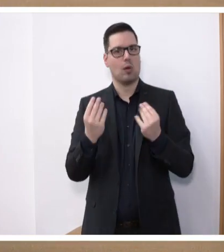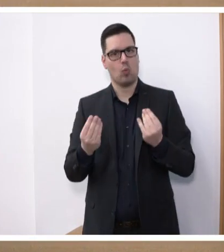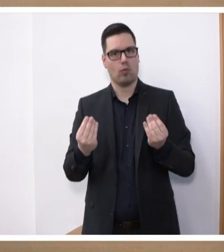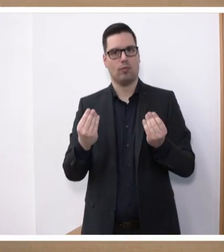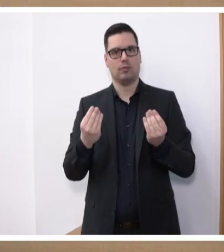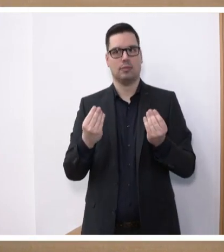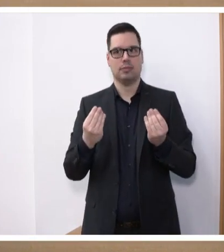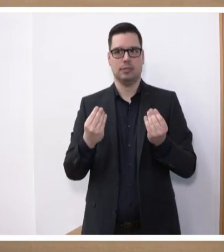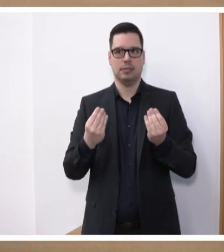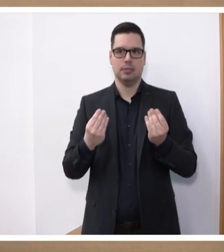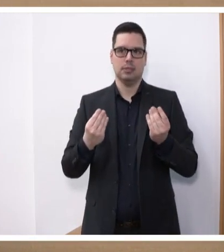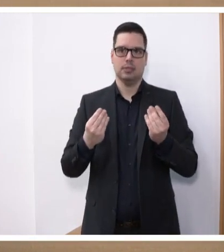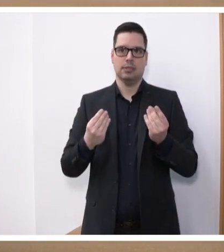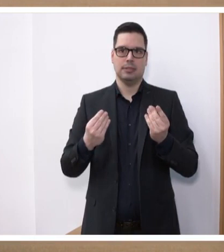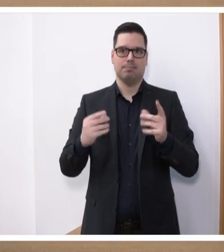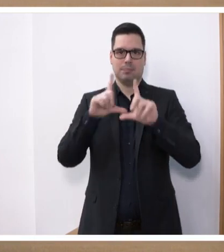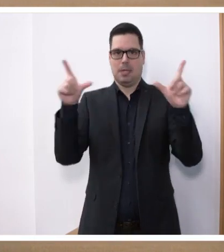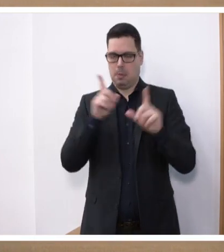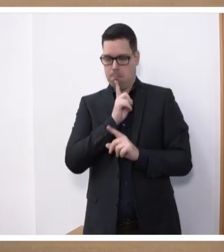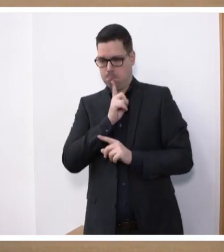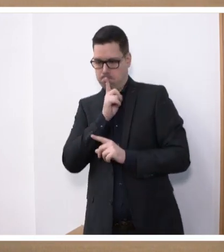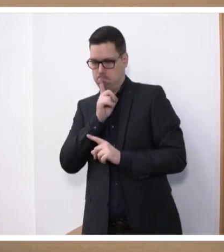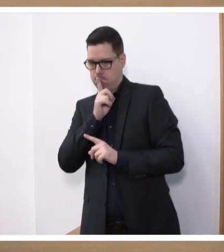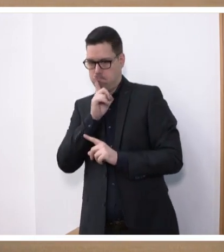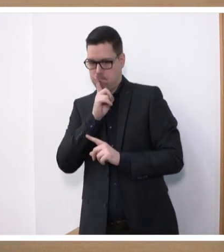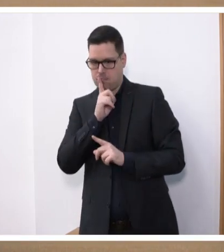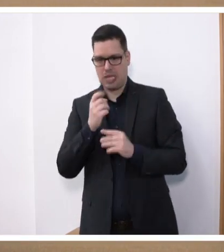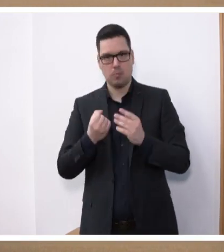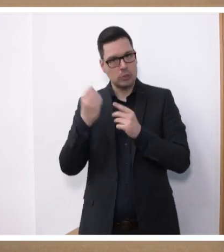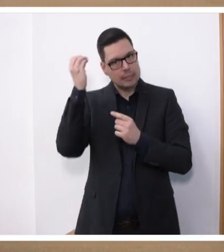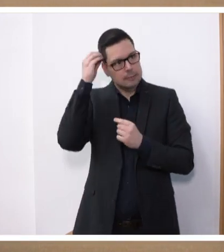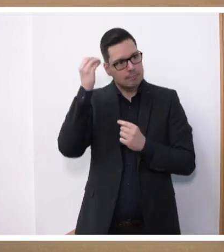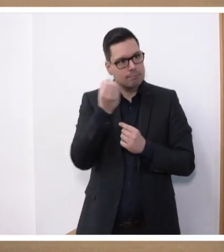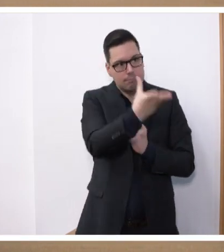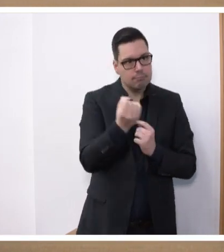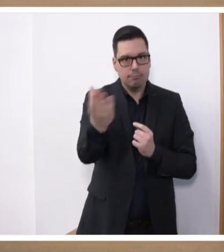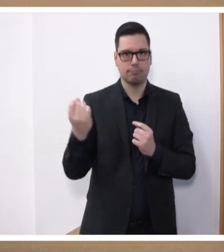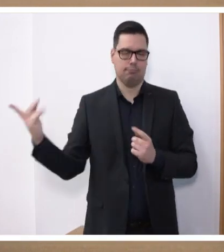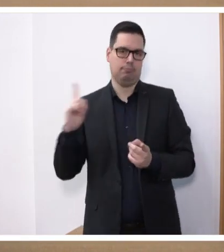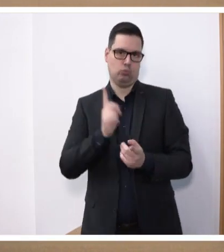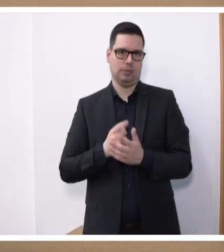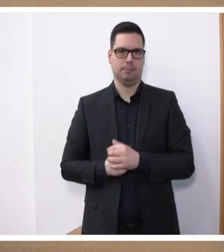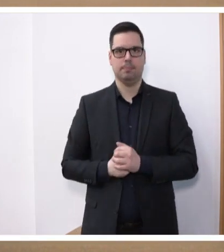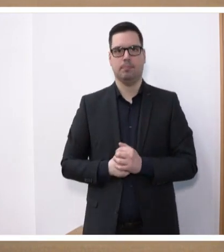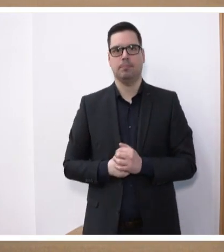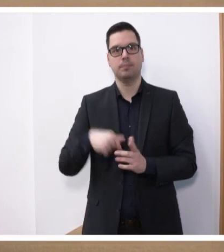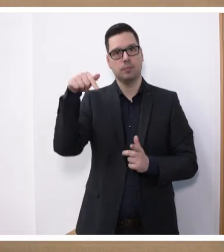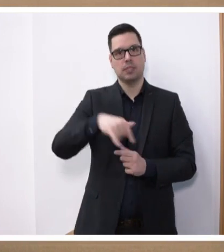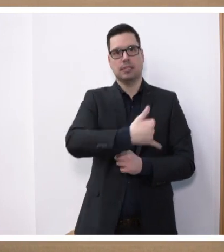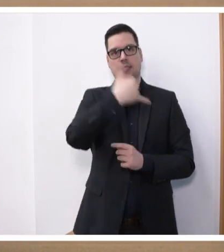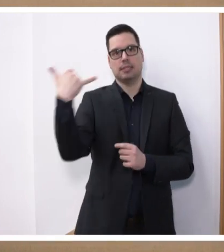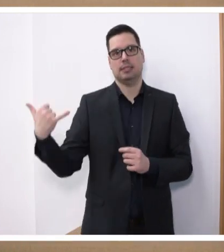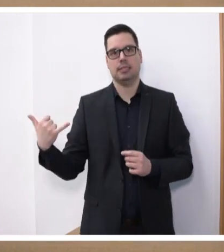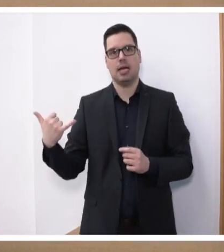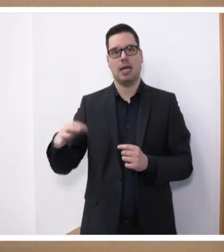tabu behaftetes Thema in das Bewusstsein unserer Gesellschaft zu bringen. Und dieses Jahr finden